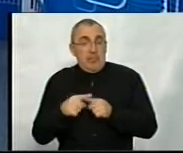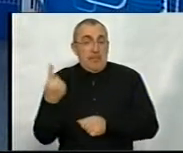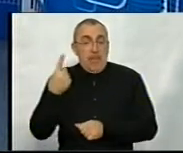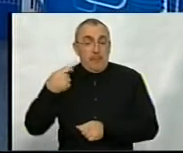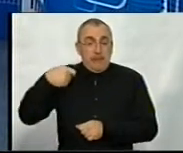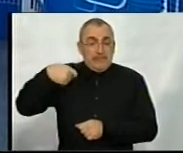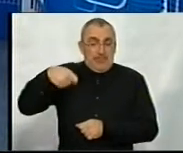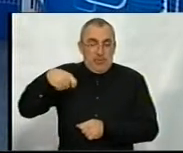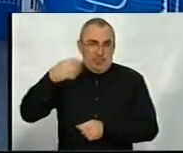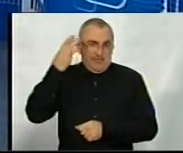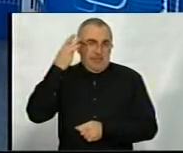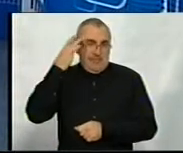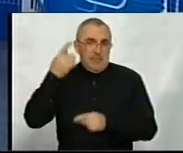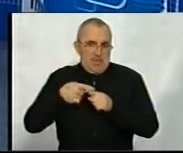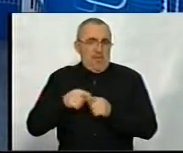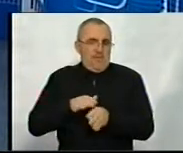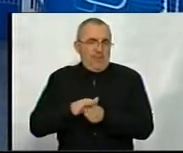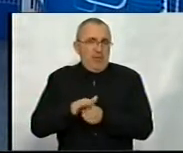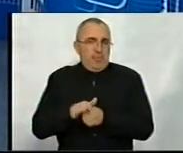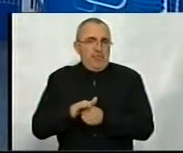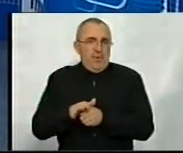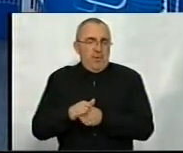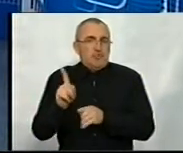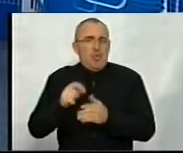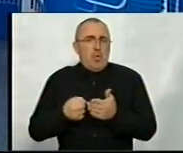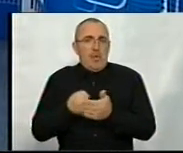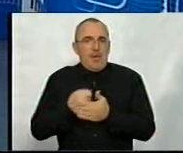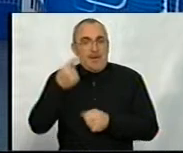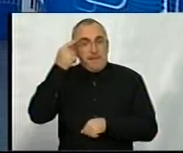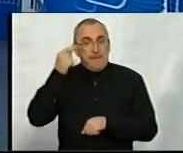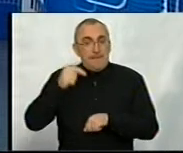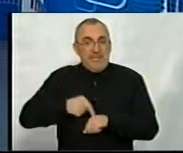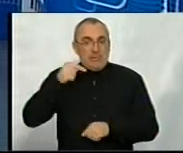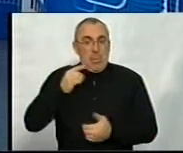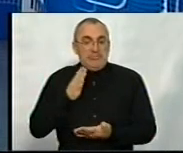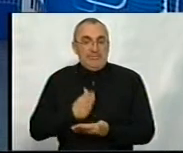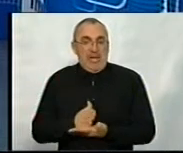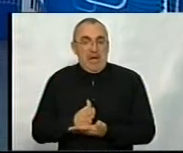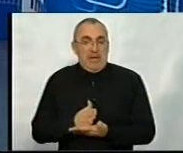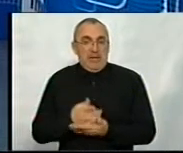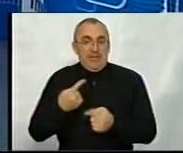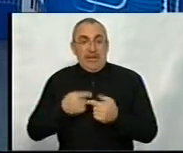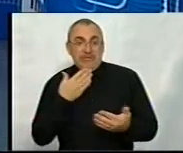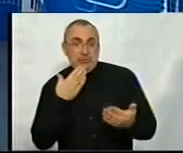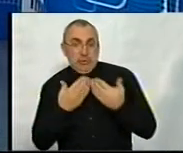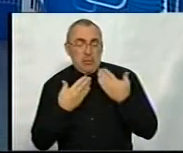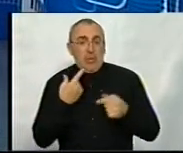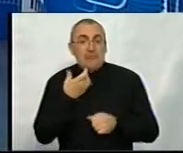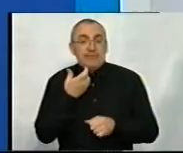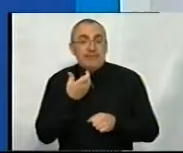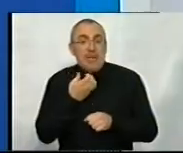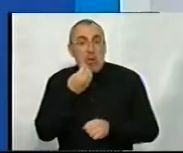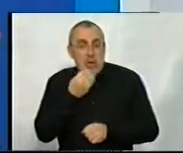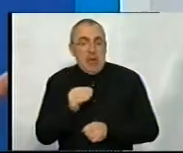дзвіночки вже такі відбуваються, але щодо психологічного стану, от таких стосунків, це краще